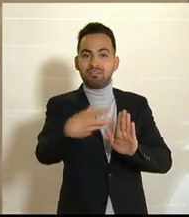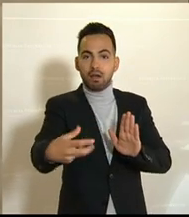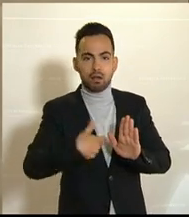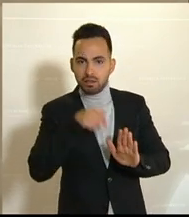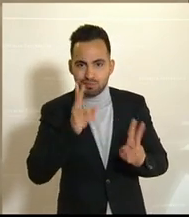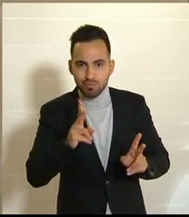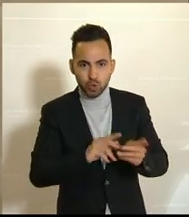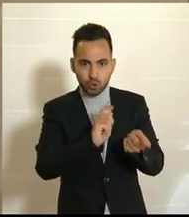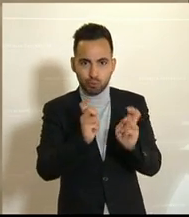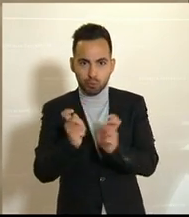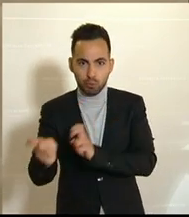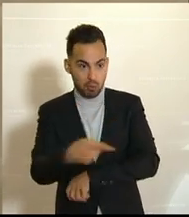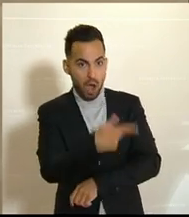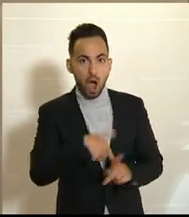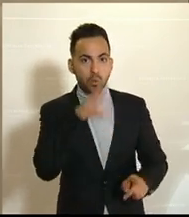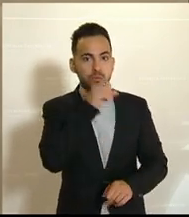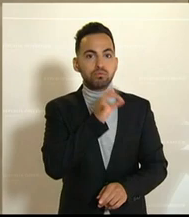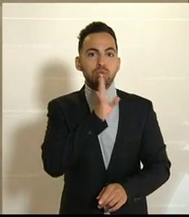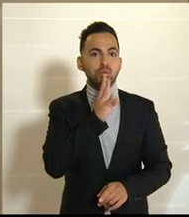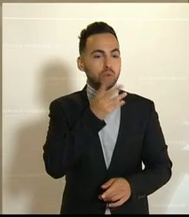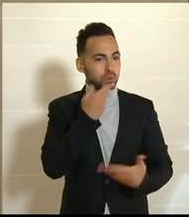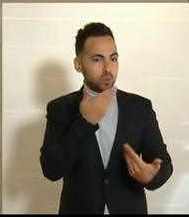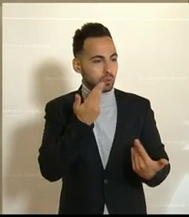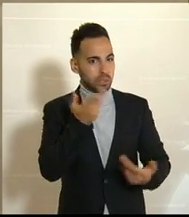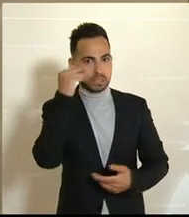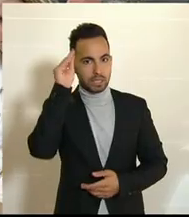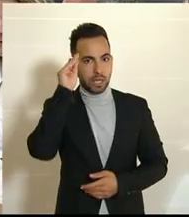verschwiegen, meine sehr geehrten Damen und Herren von der SPÖ.